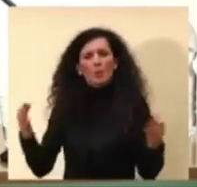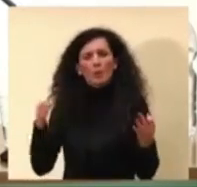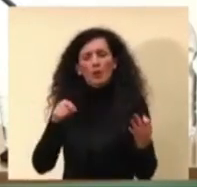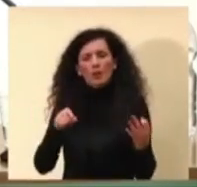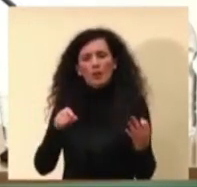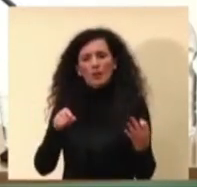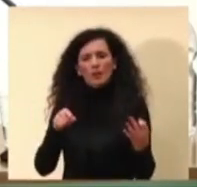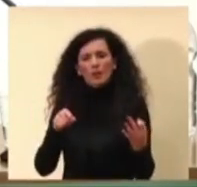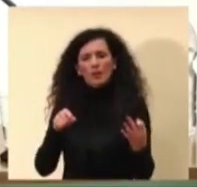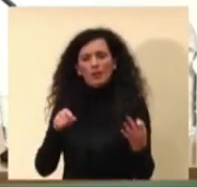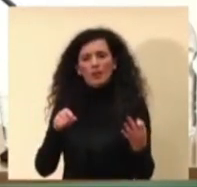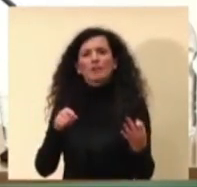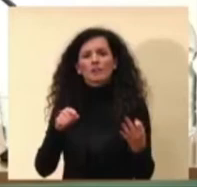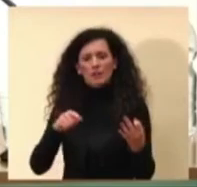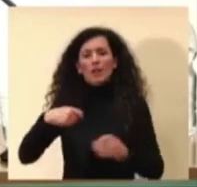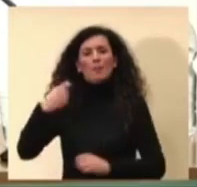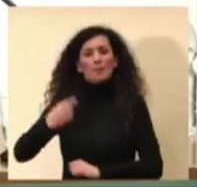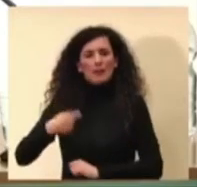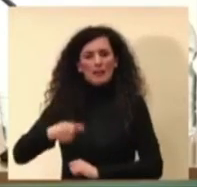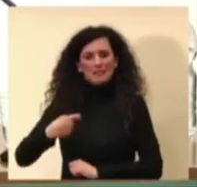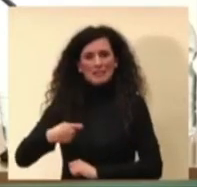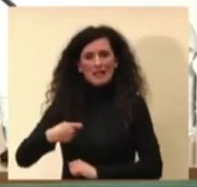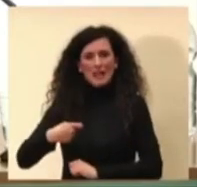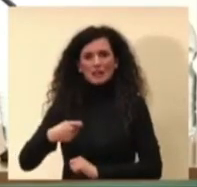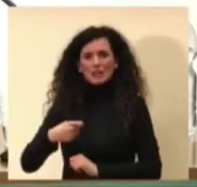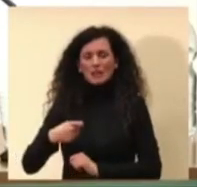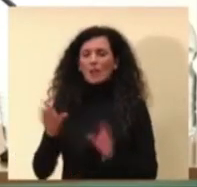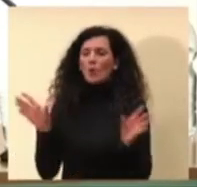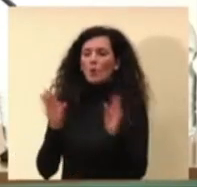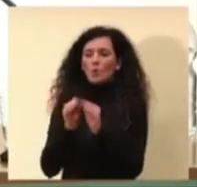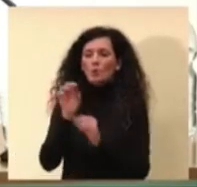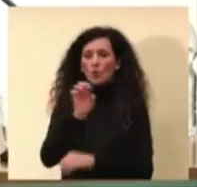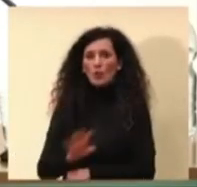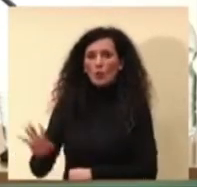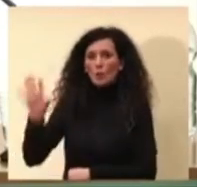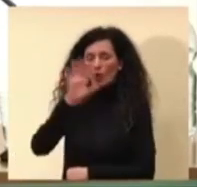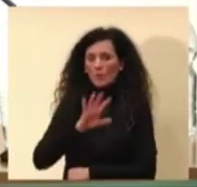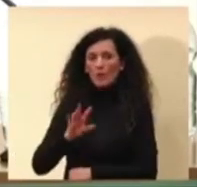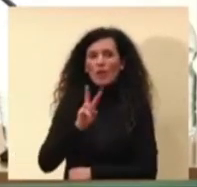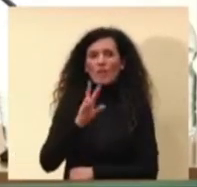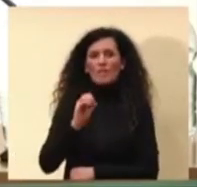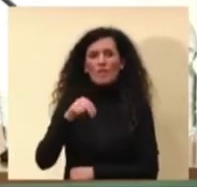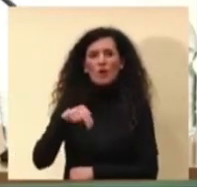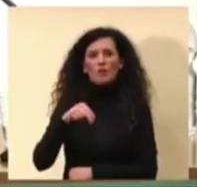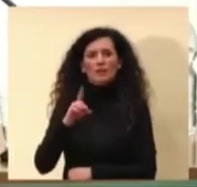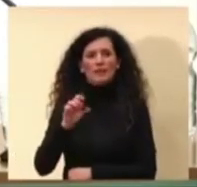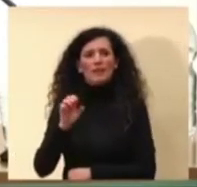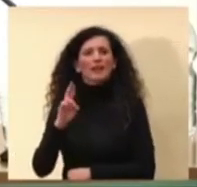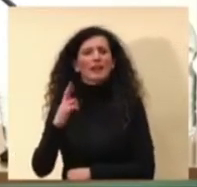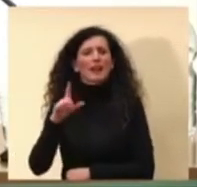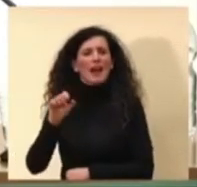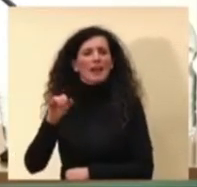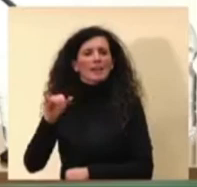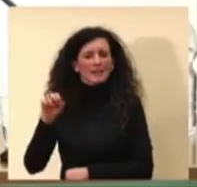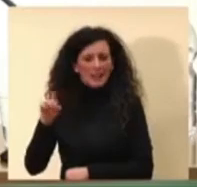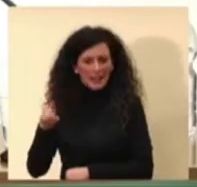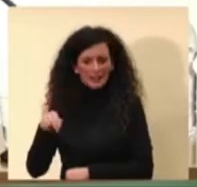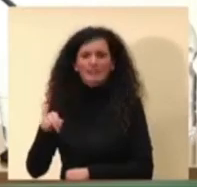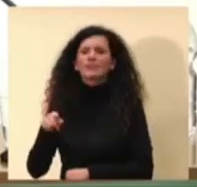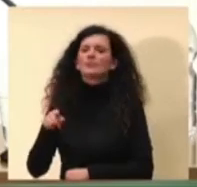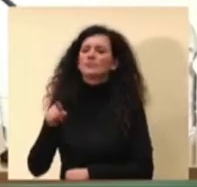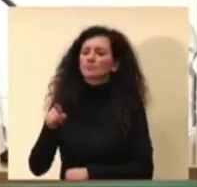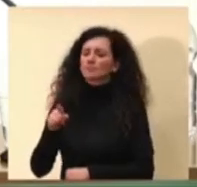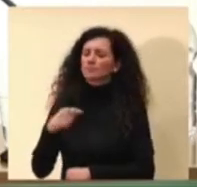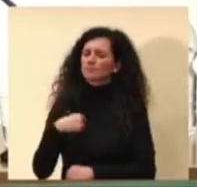della Presidente della Unione Europea, quindi della Presidente von der Leyen, per quel che